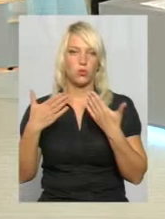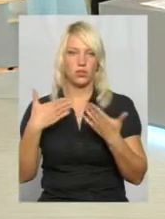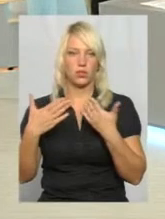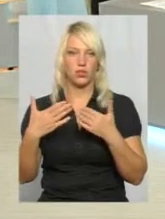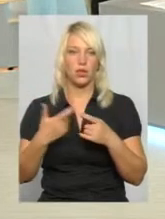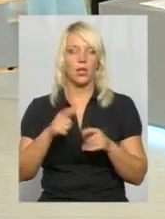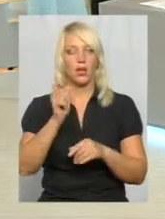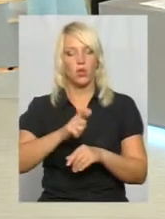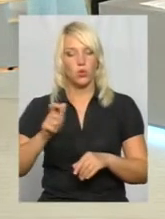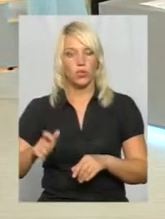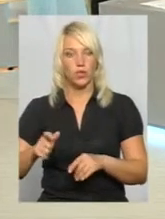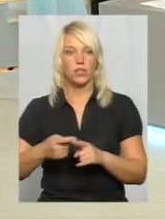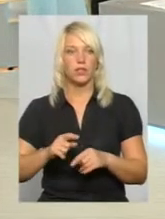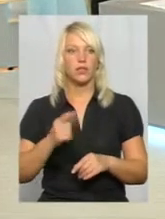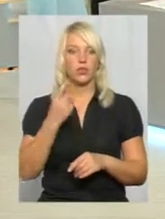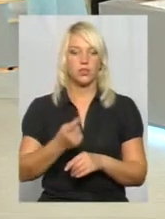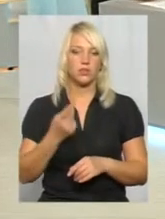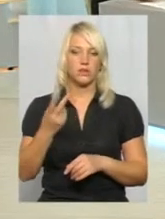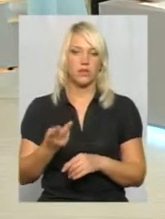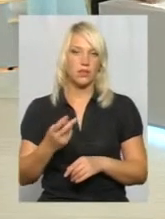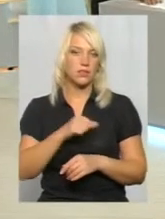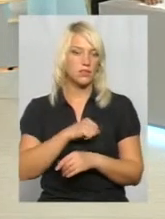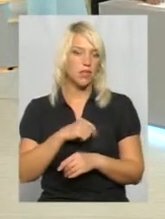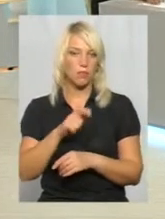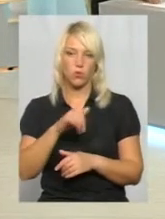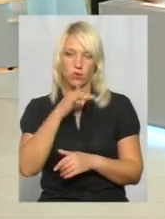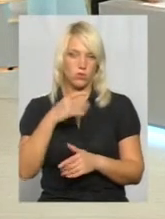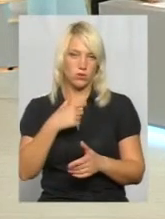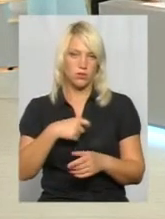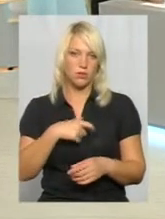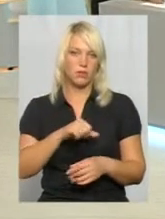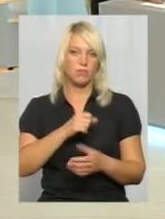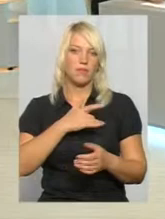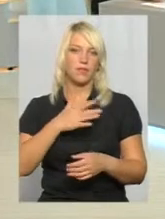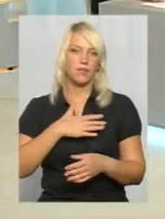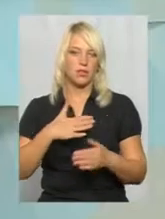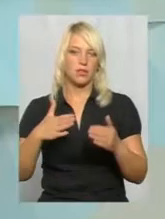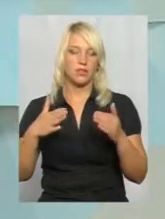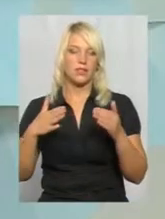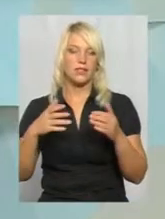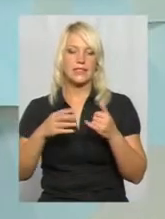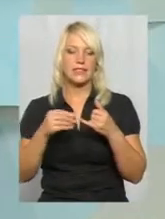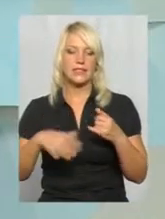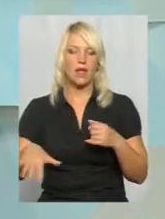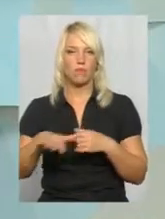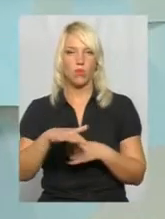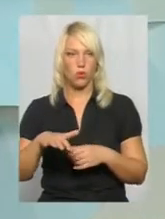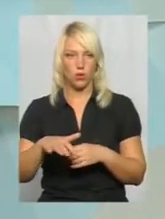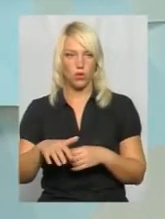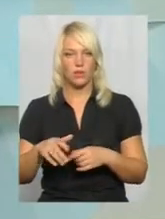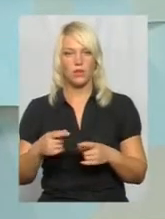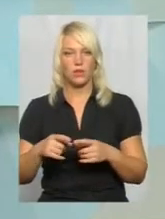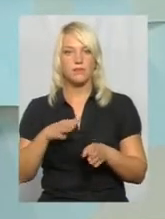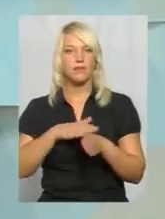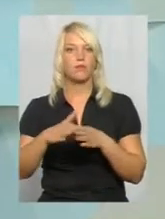Мешканці, там, один мешканець, два мешканця, вони самі по собі не можуть приватизувати землю цілого будинку. Тобто, необхідно створити юридичну